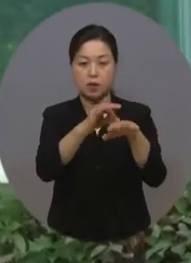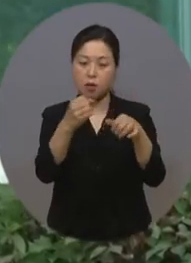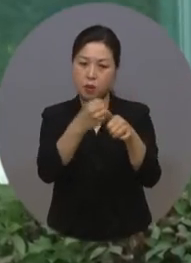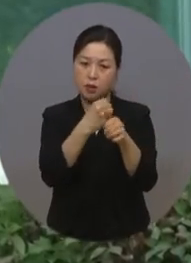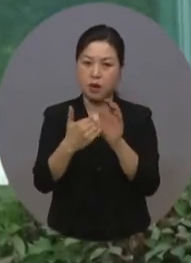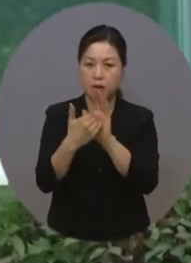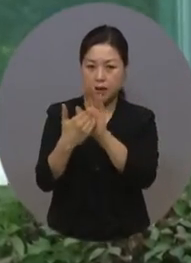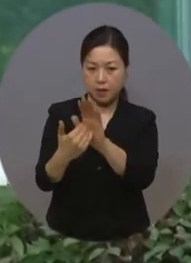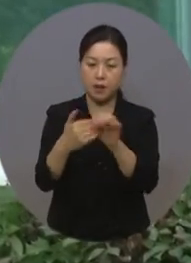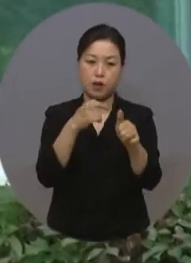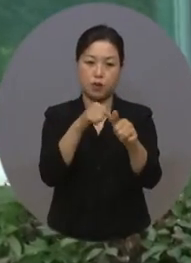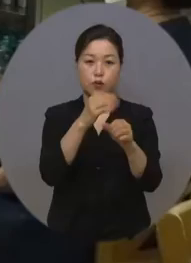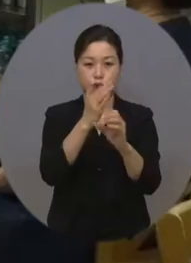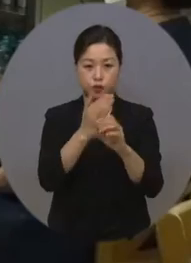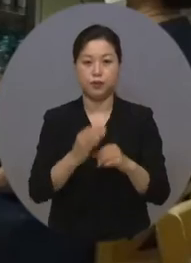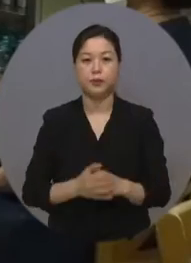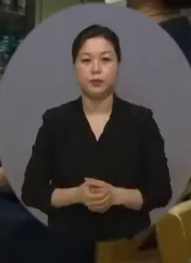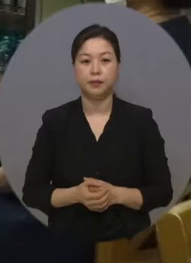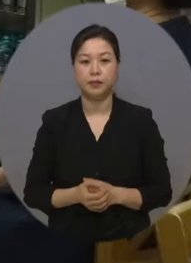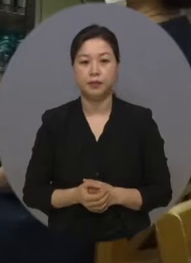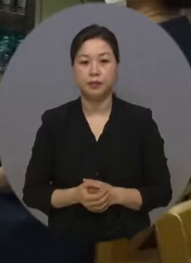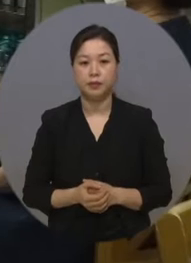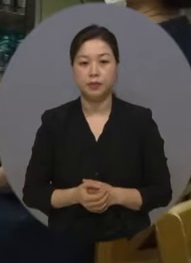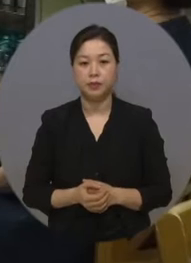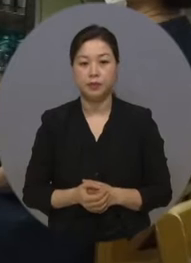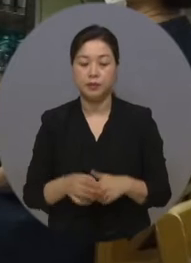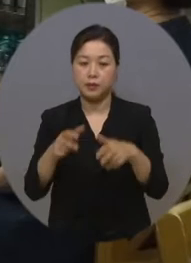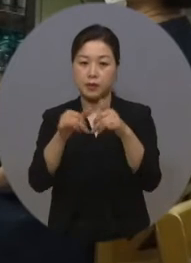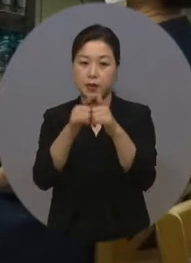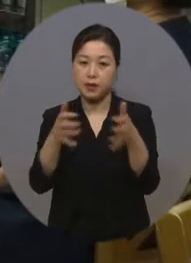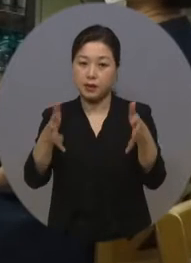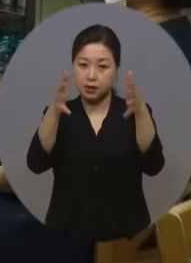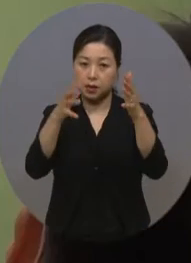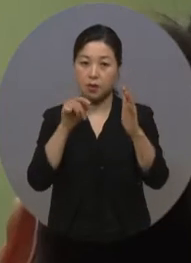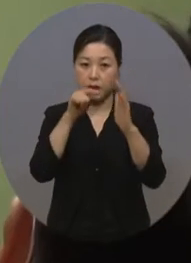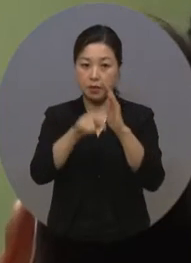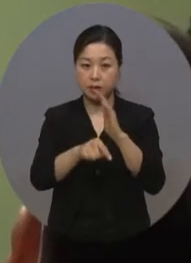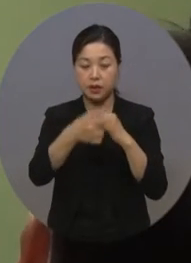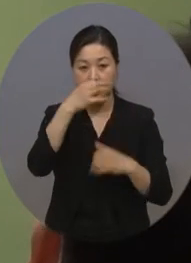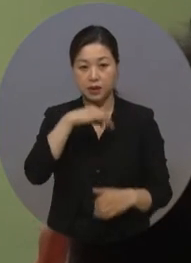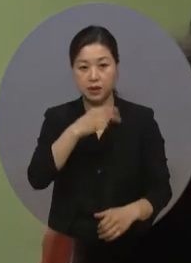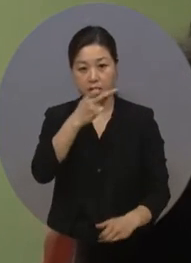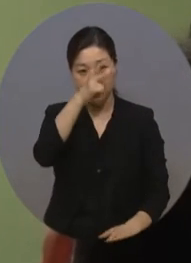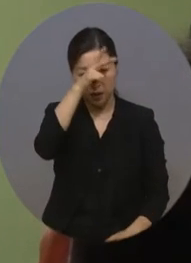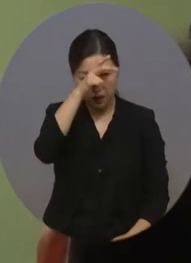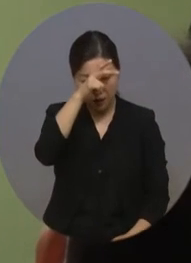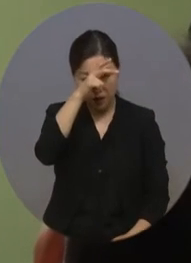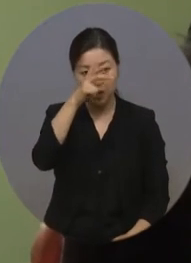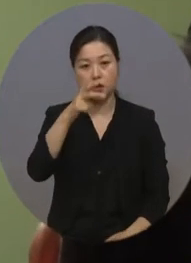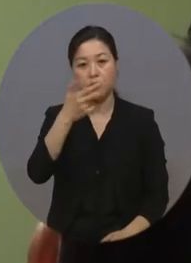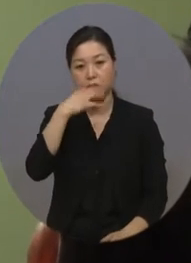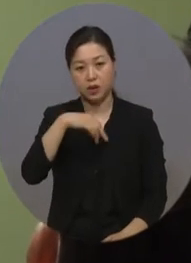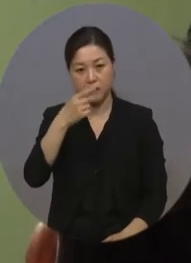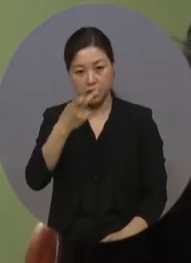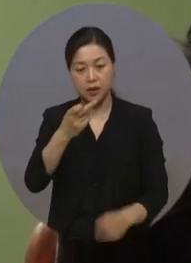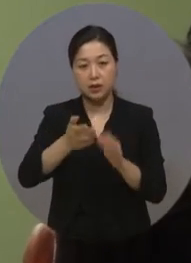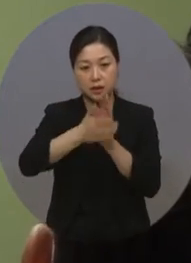예방 교육을 진행하고 있습니다. 이번 장애인시설 방문은 익산경찰서와 익산시 또